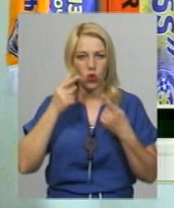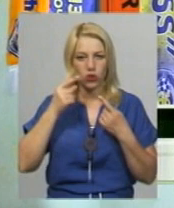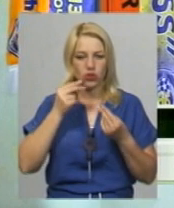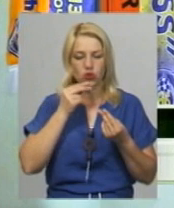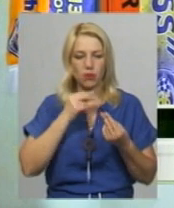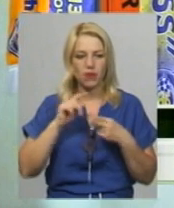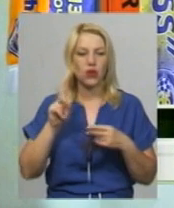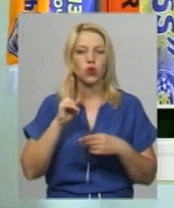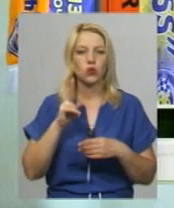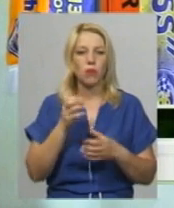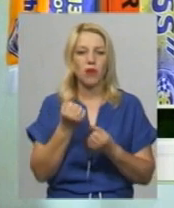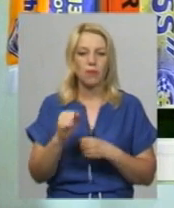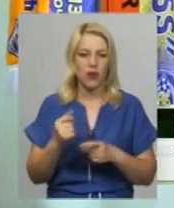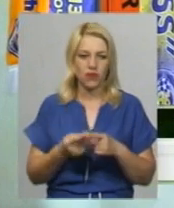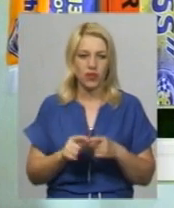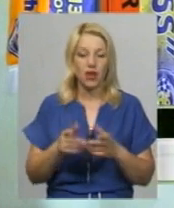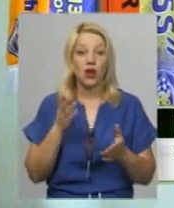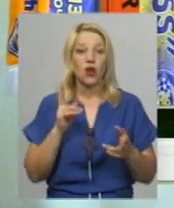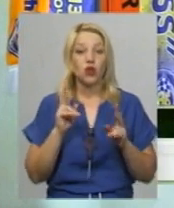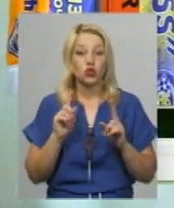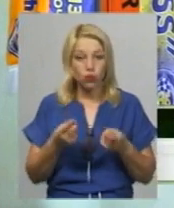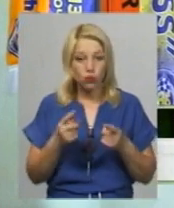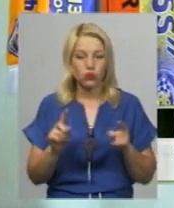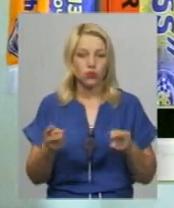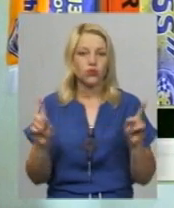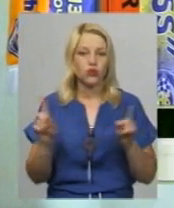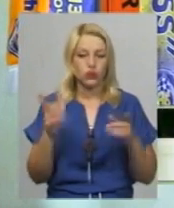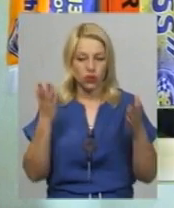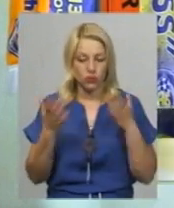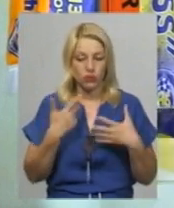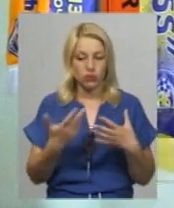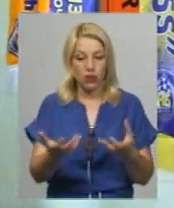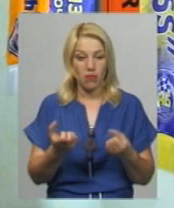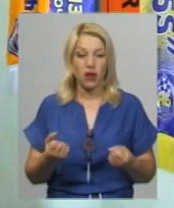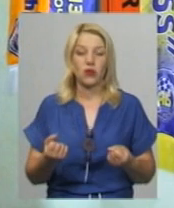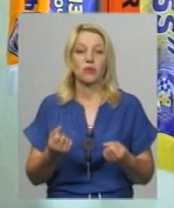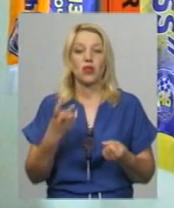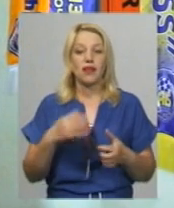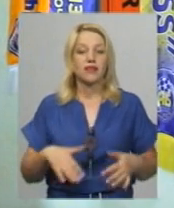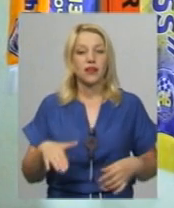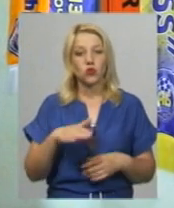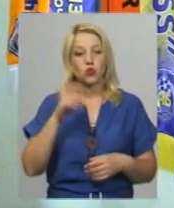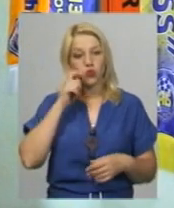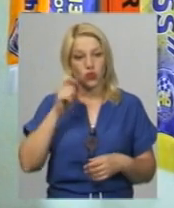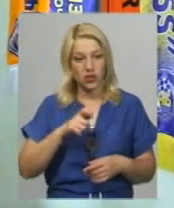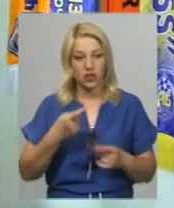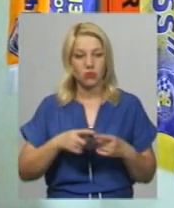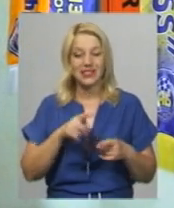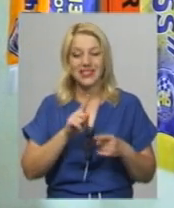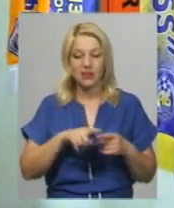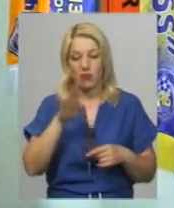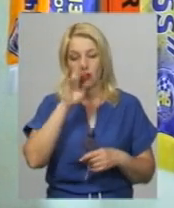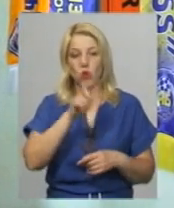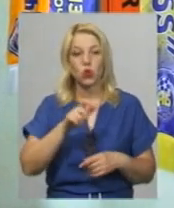перемагають в них. Чому? Тому що, якщо ми приймаємо участь на території України, наприклад, ми з тими хлопцями, які